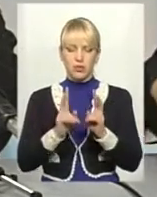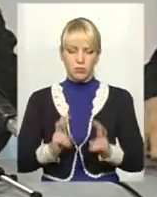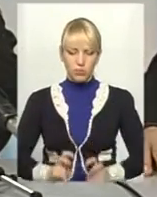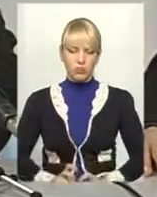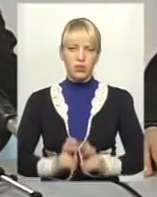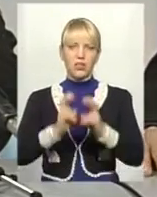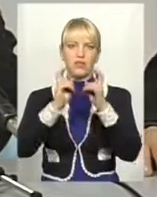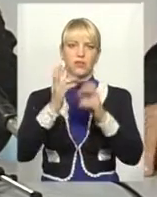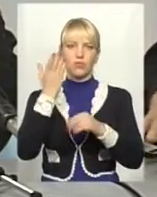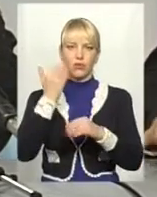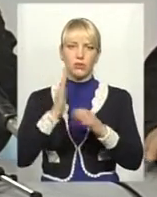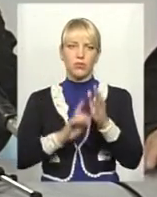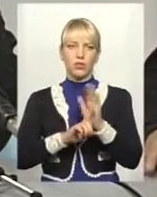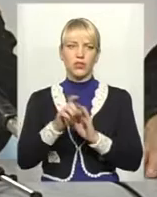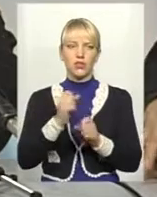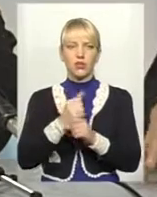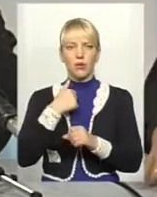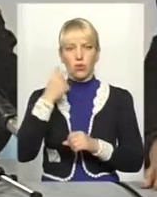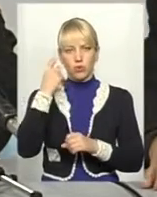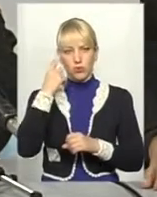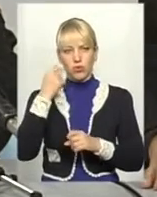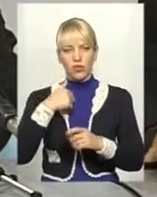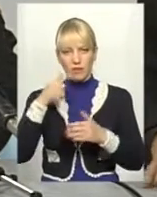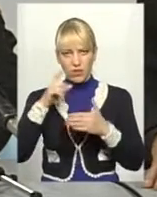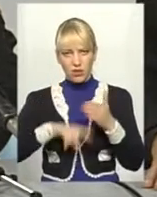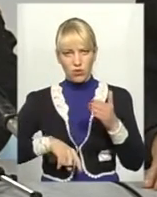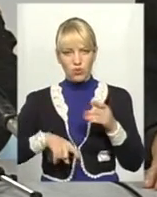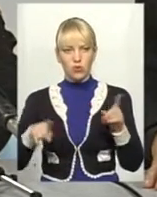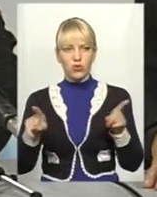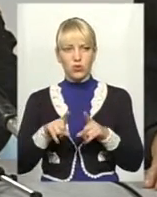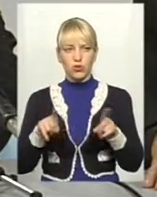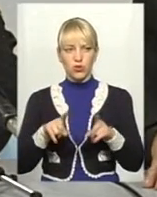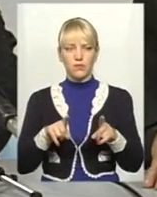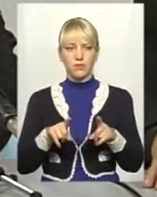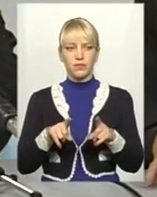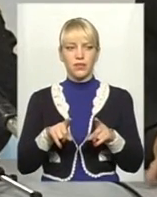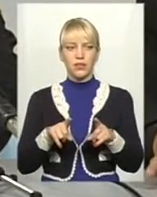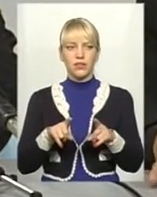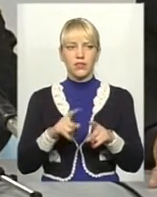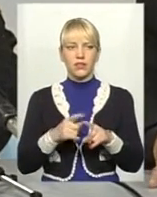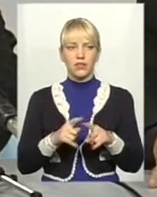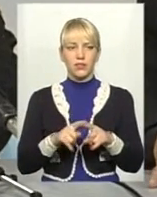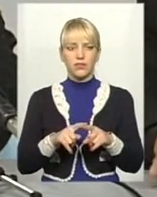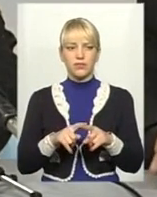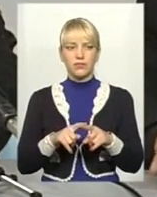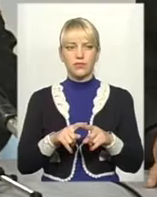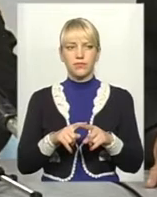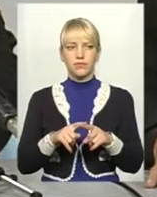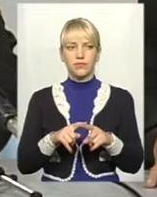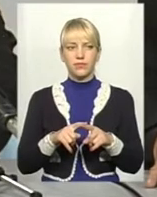коли він буде запущений. Він каже, я подумаю. Я вірю, що фруктовий рай, який він там керує цим,